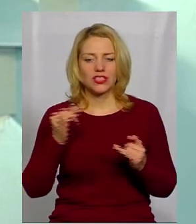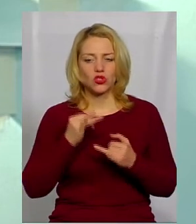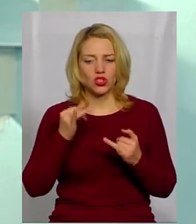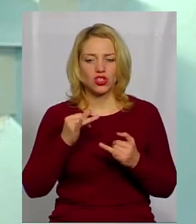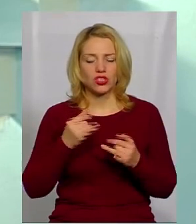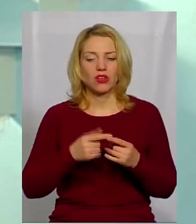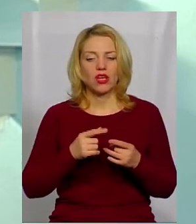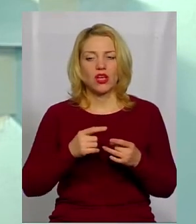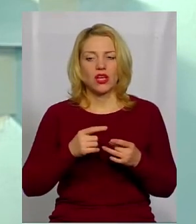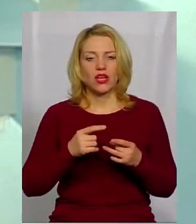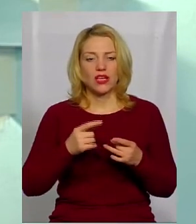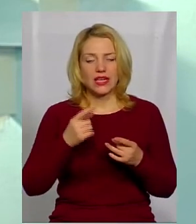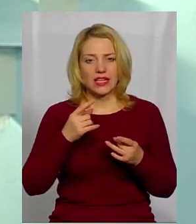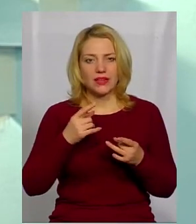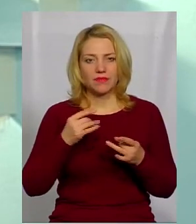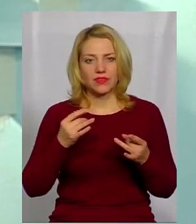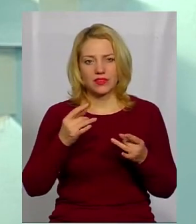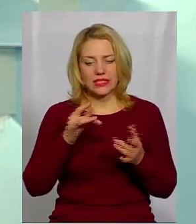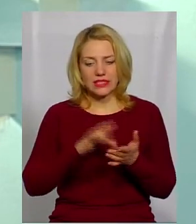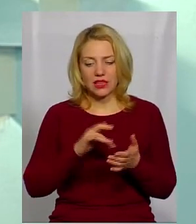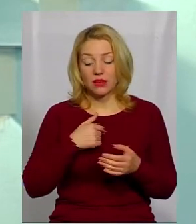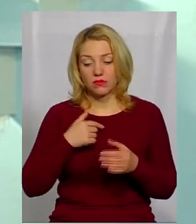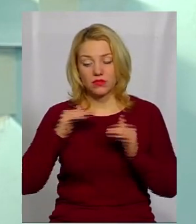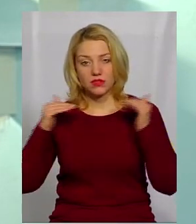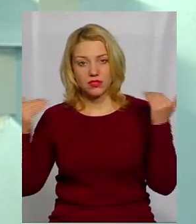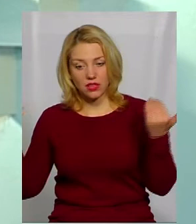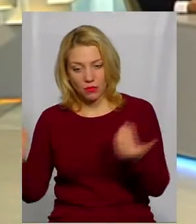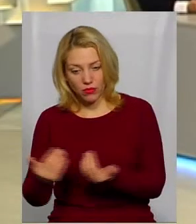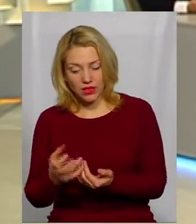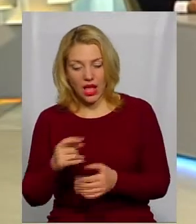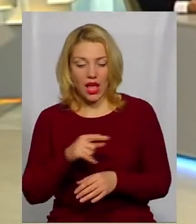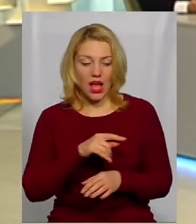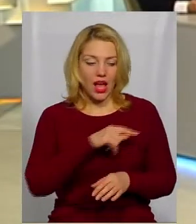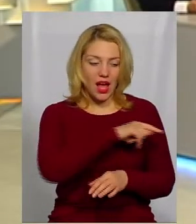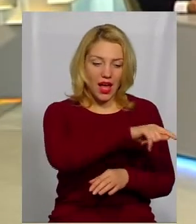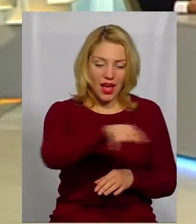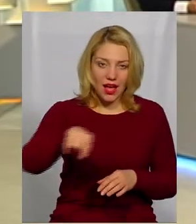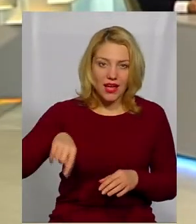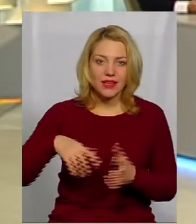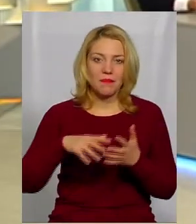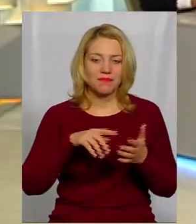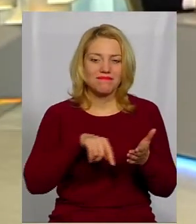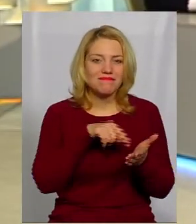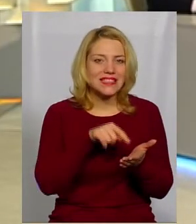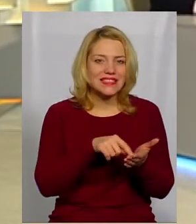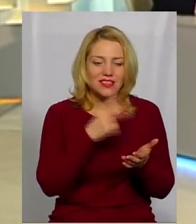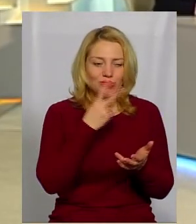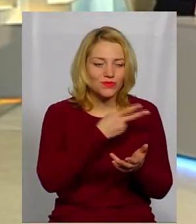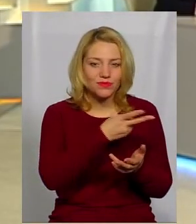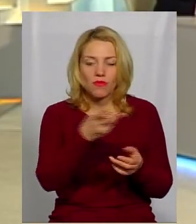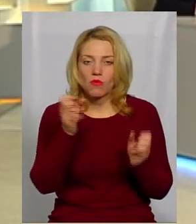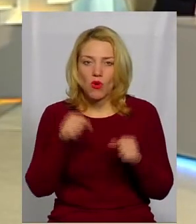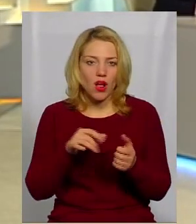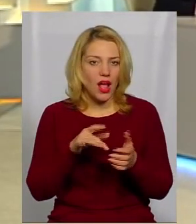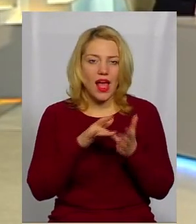працюємо тільки в заповіднику, по містечку ніхто екскурсії не водить, уявляєте, а люди хочуть цього. І там є що показати? Там є